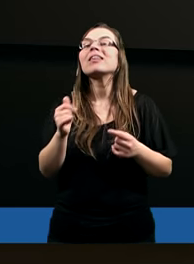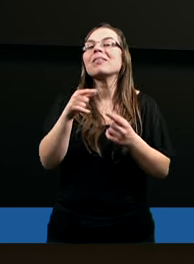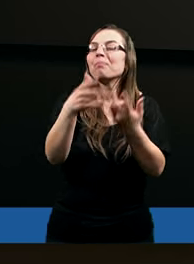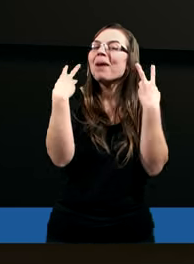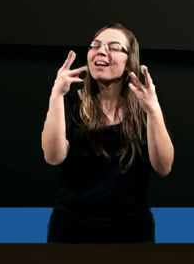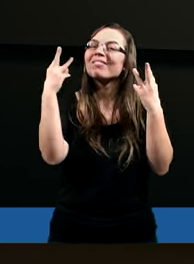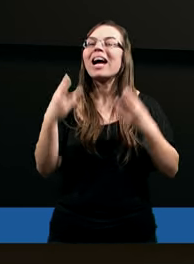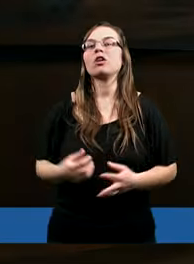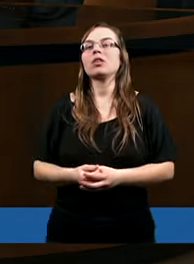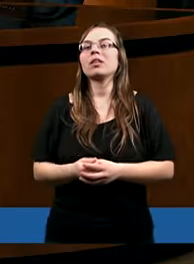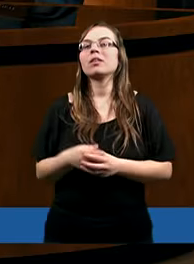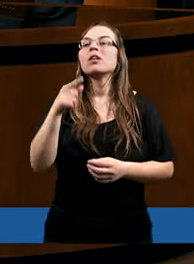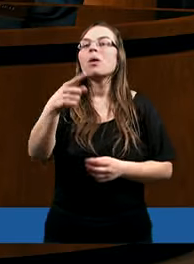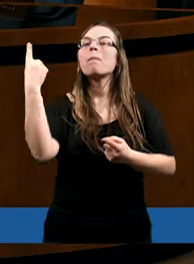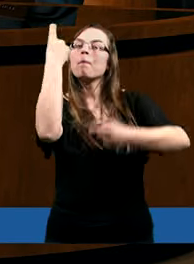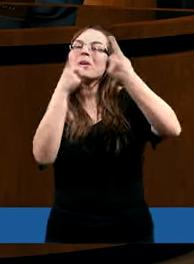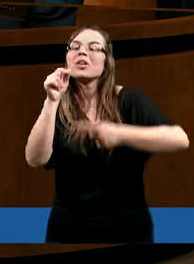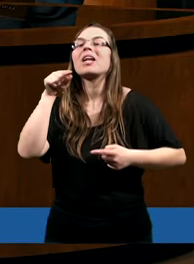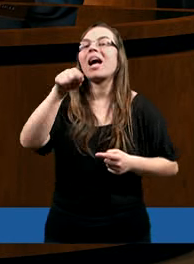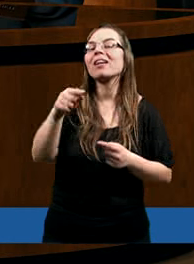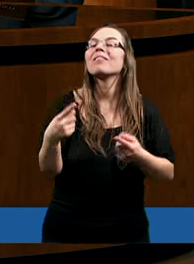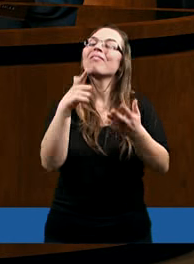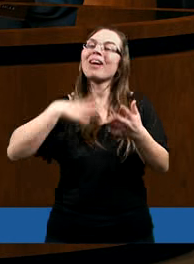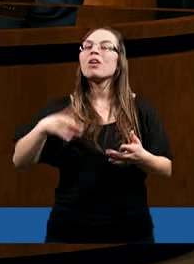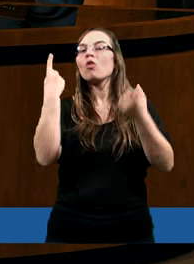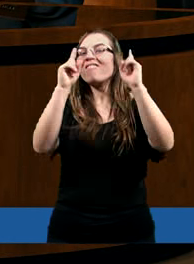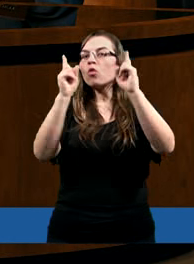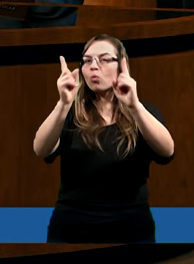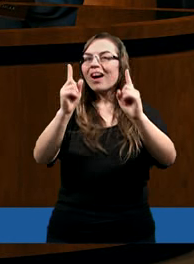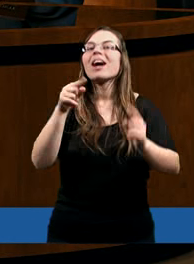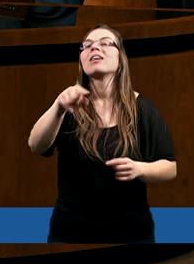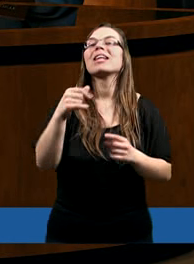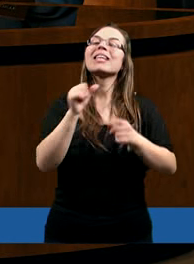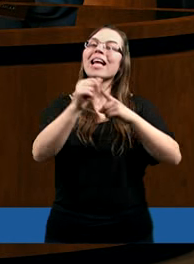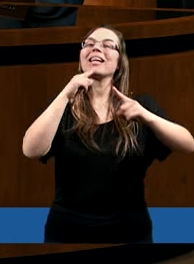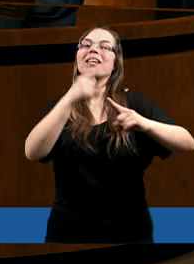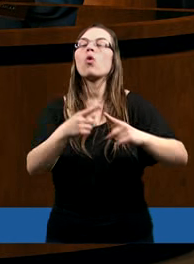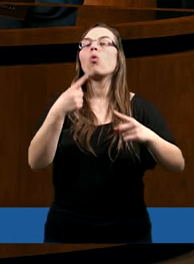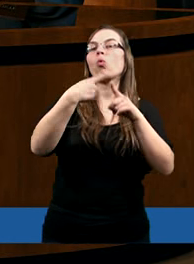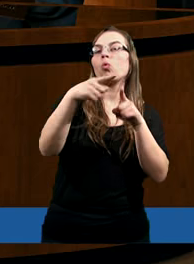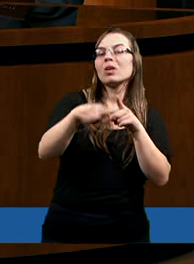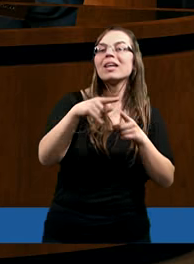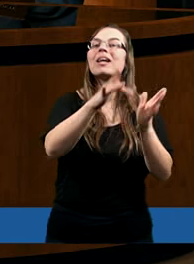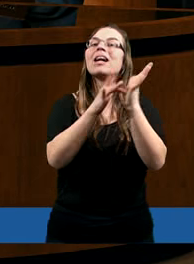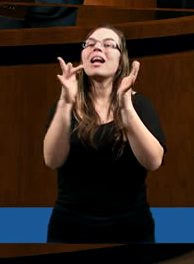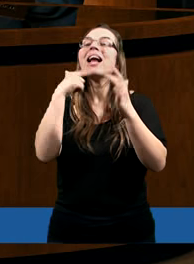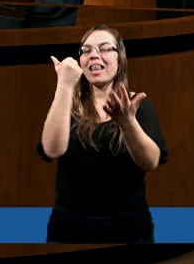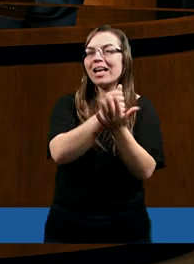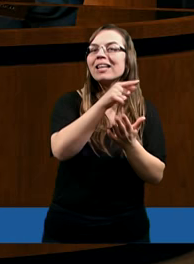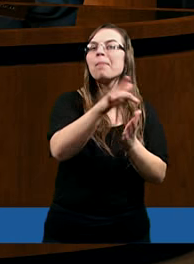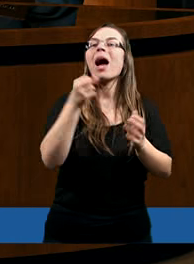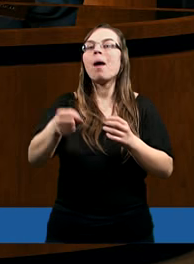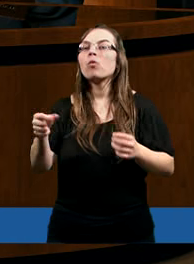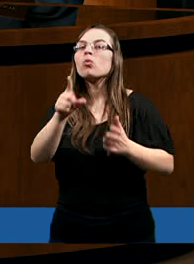istotny. Ja myślę, że tutaj warto jednak zwrócić uwagę, tak, że jest zdecydowana różnica pomiędzy listem, który pisze apostoł